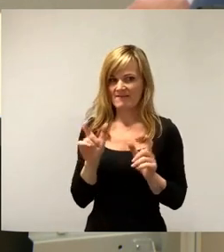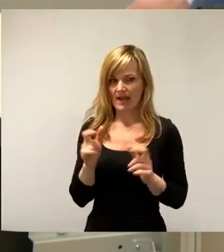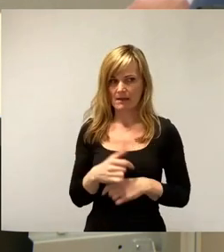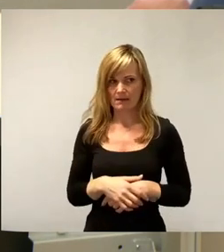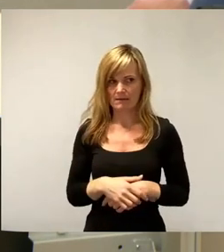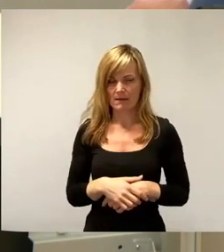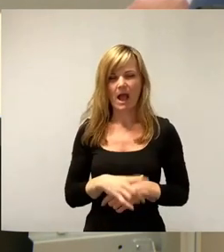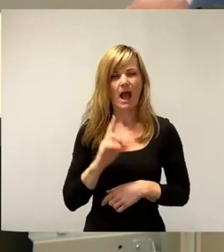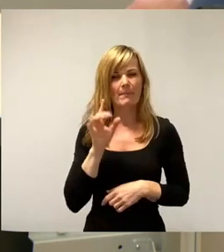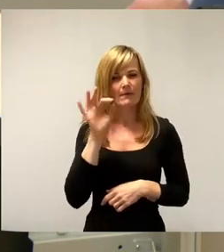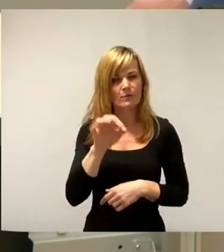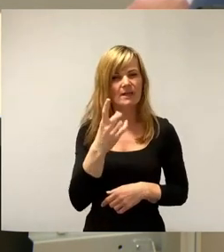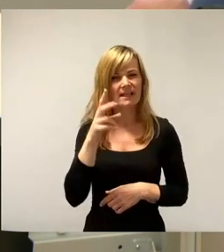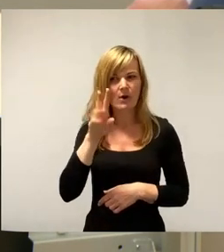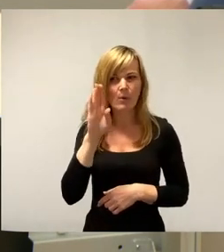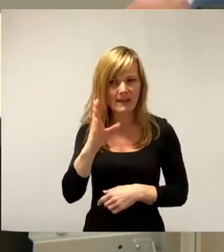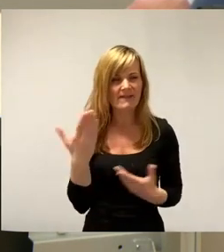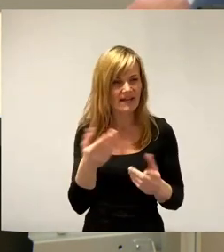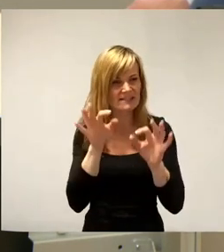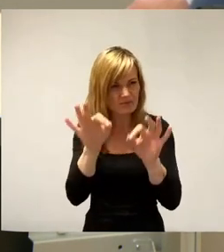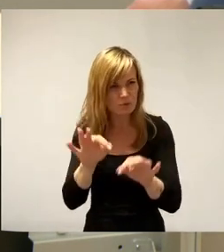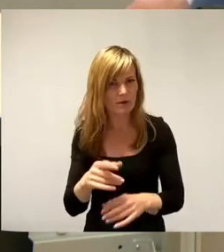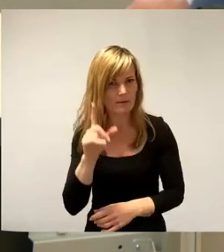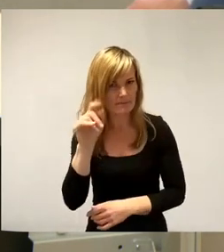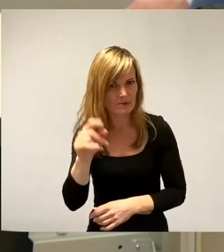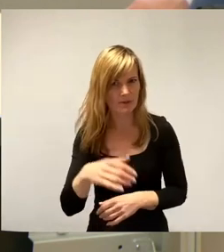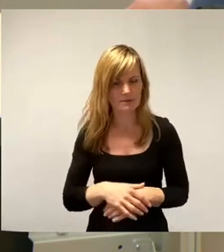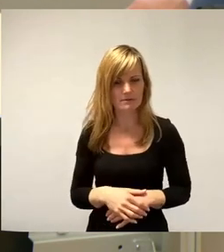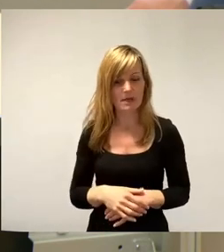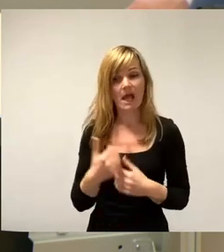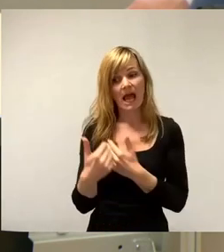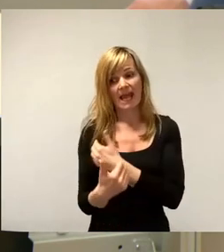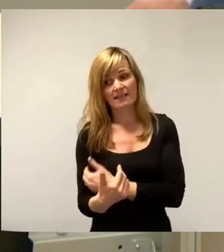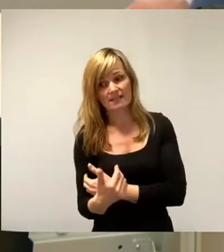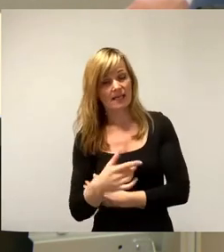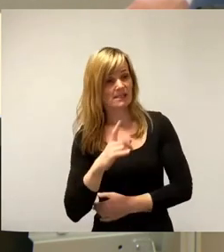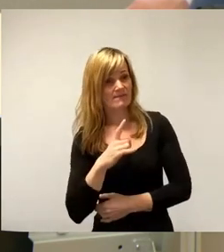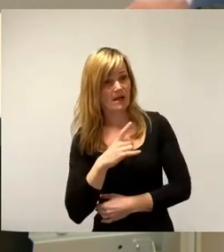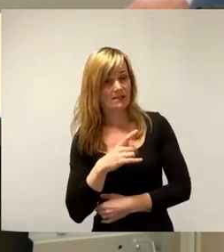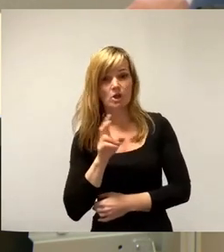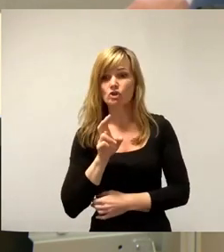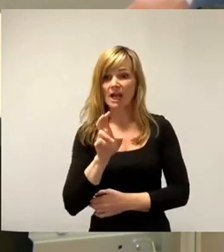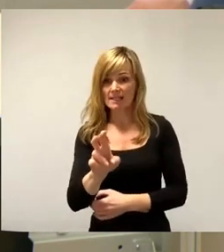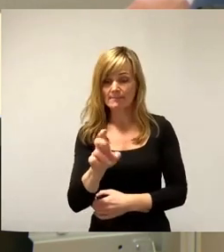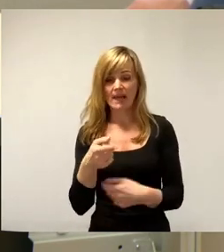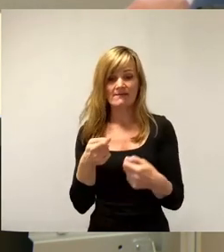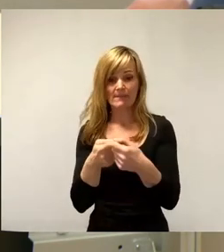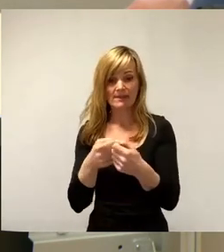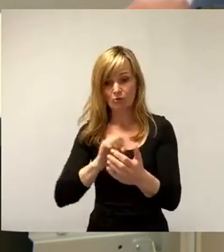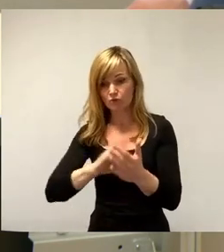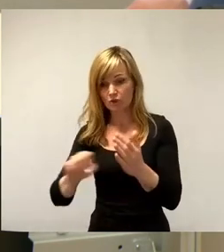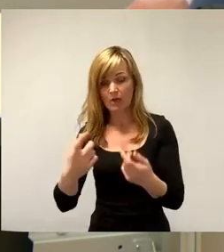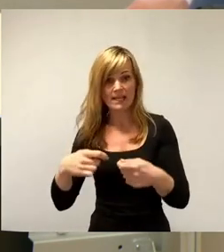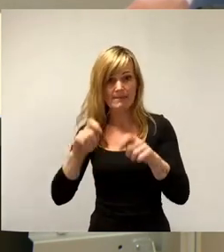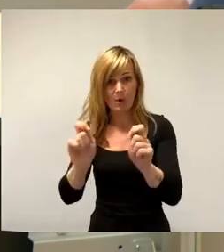bedeutet? Einerseits wird von ihr erwartet, dass Sie gleich mal die Straßenbahnverbindung hinbauen. 40 Millionen